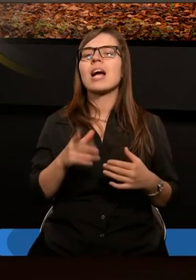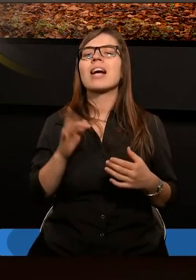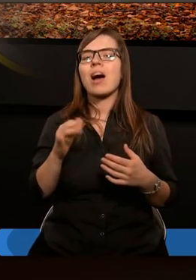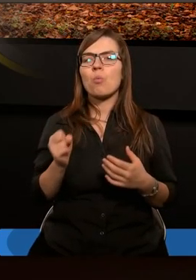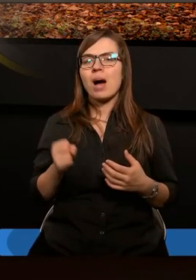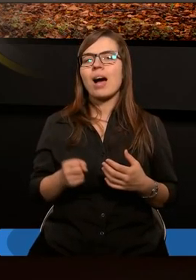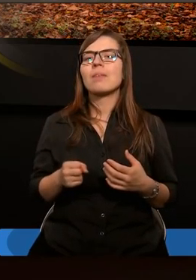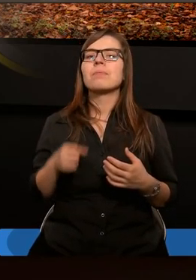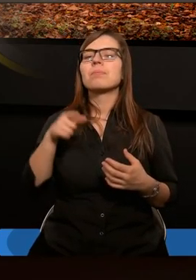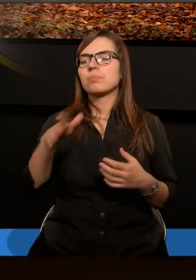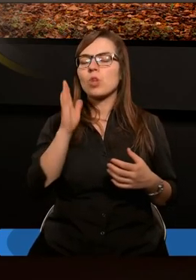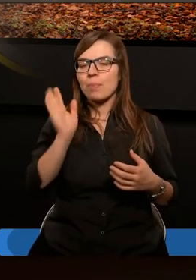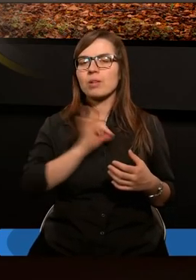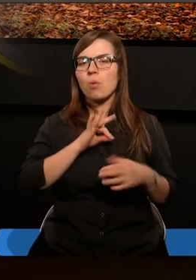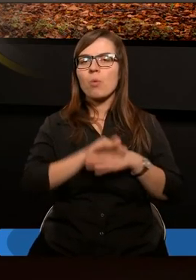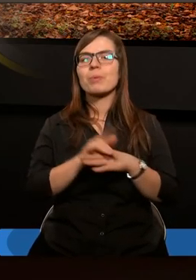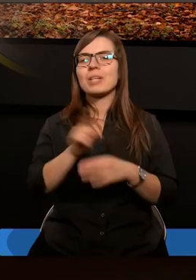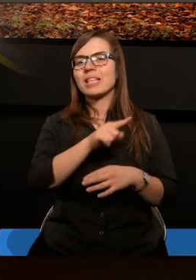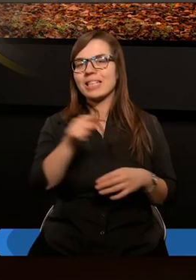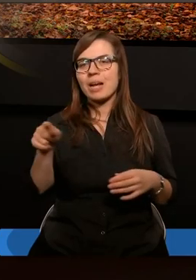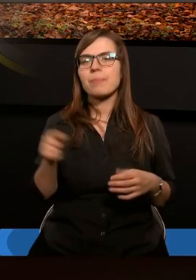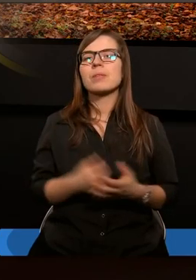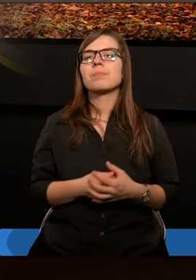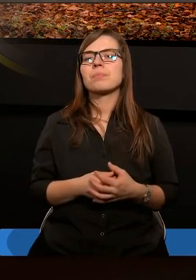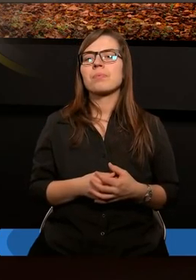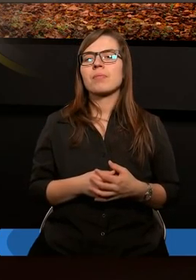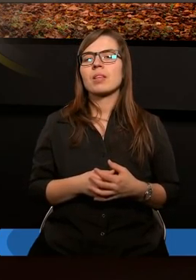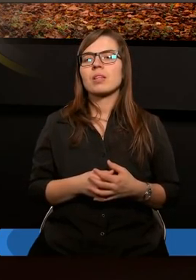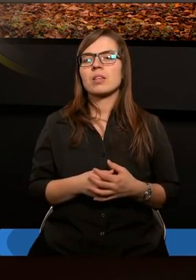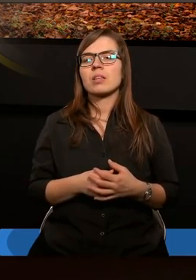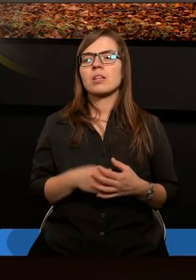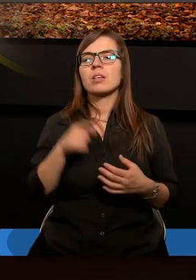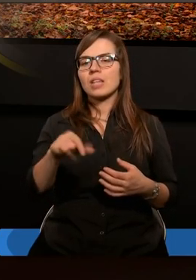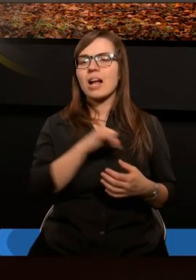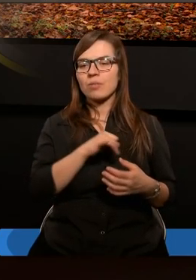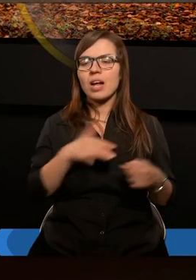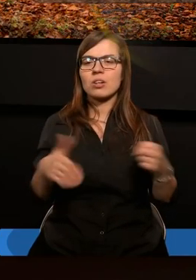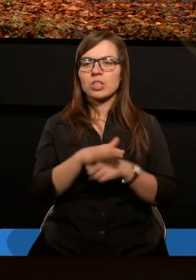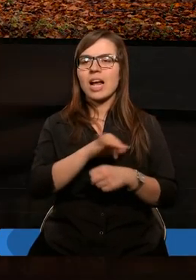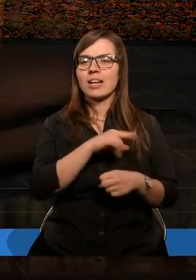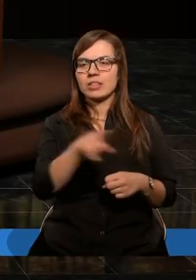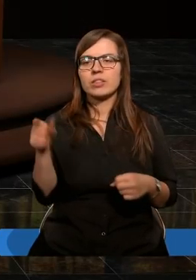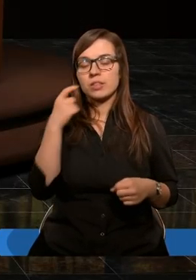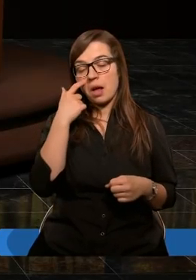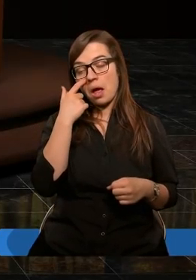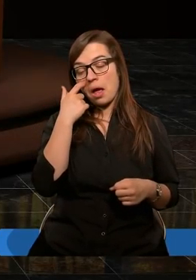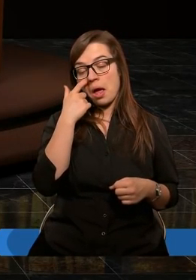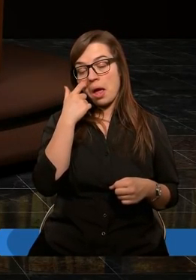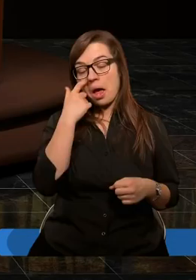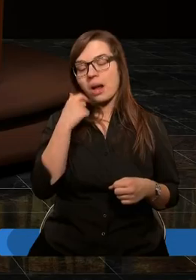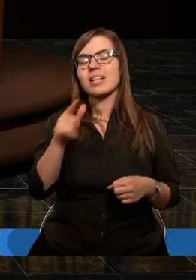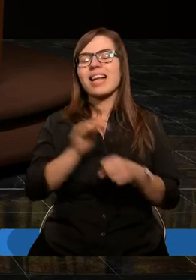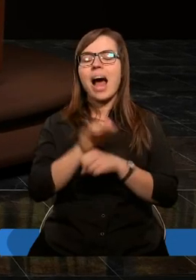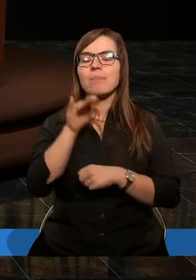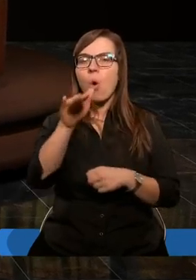od Jakuba. A to będzie moje przymierze z nimi, gdy zgładzę grzechy ich. Czy to jest jakaś